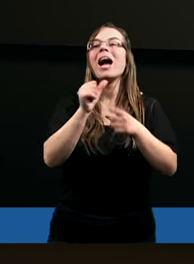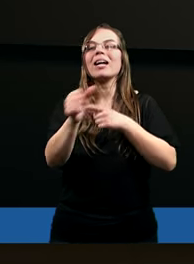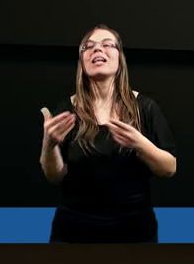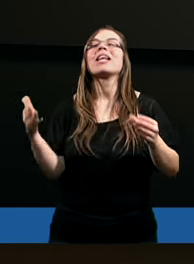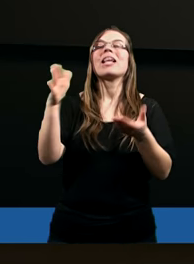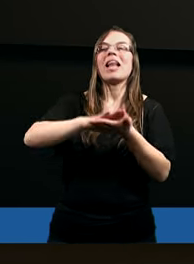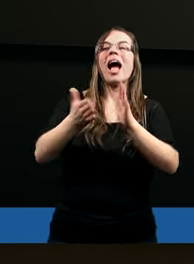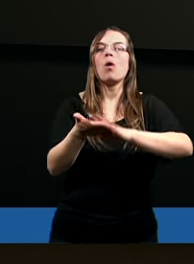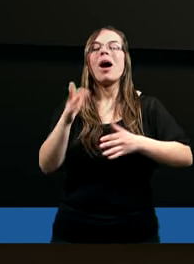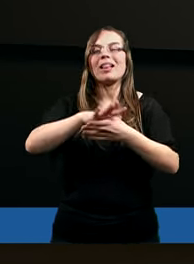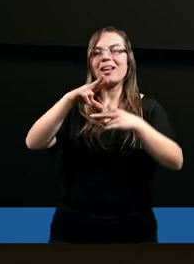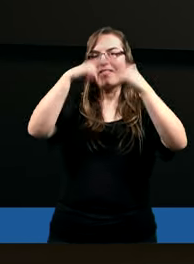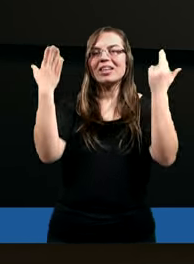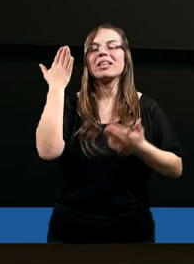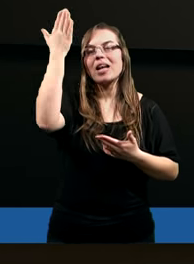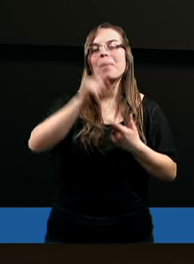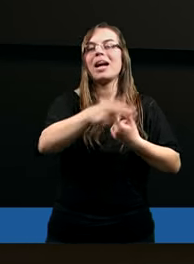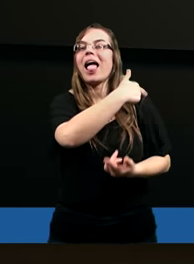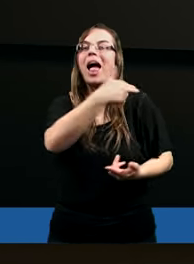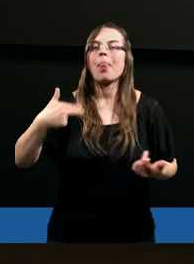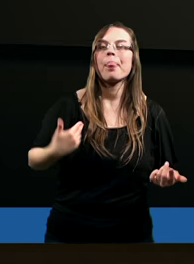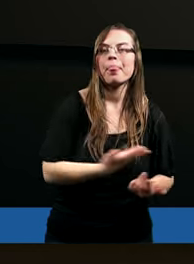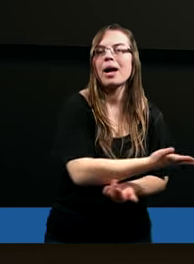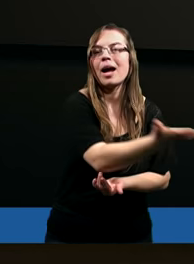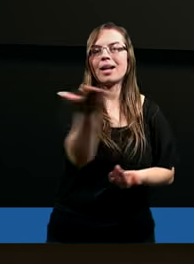zachowane w niebie dla Was.